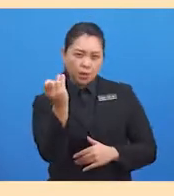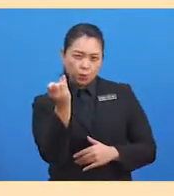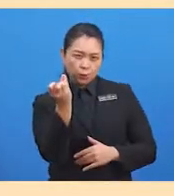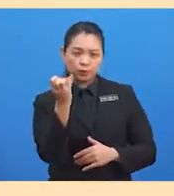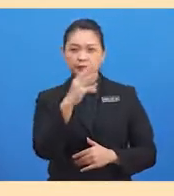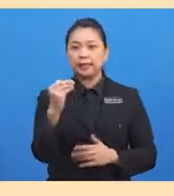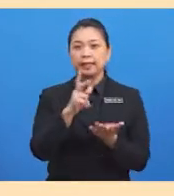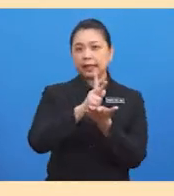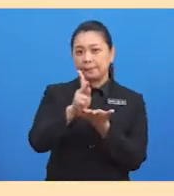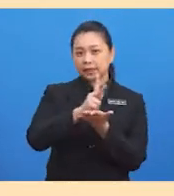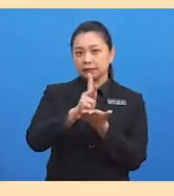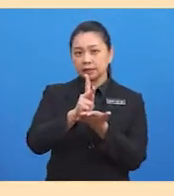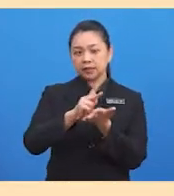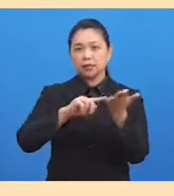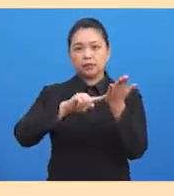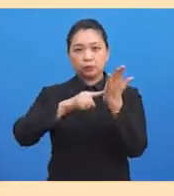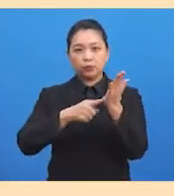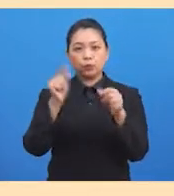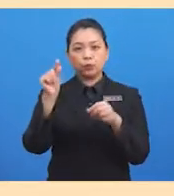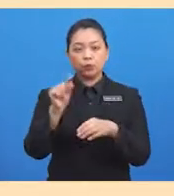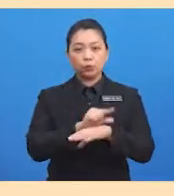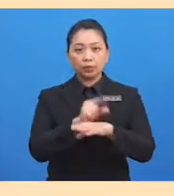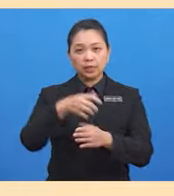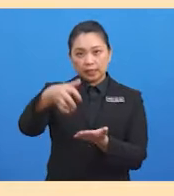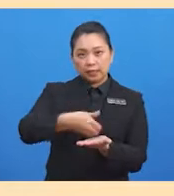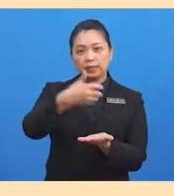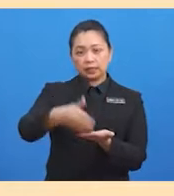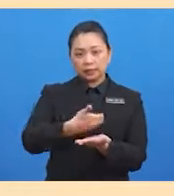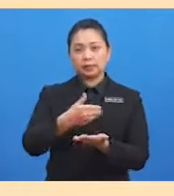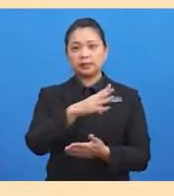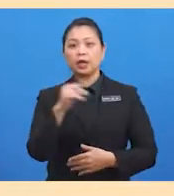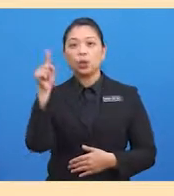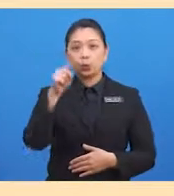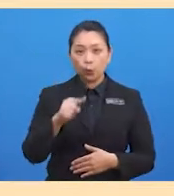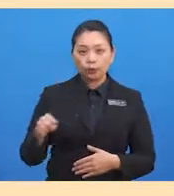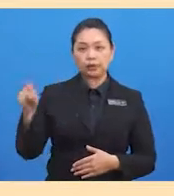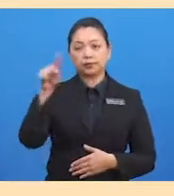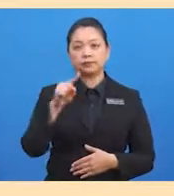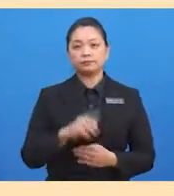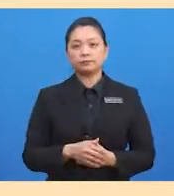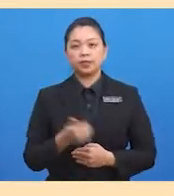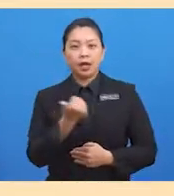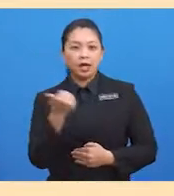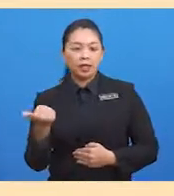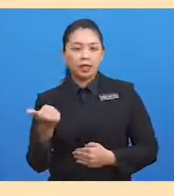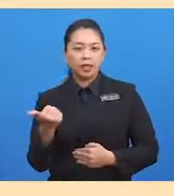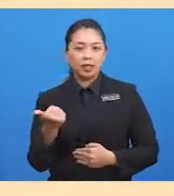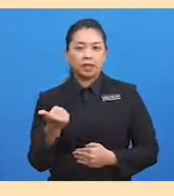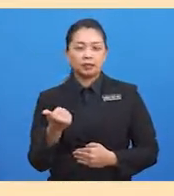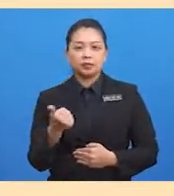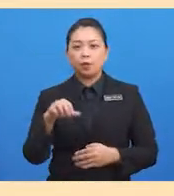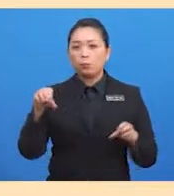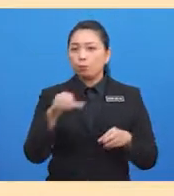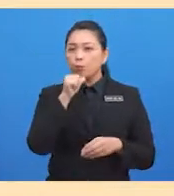roda. peralatan yang dicipta pada Zaman ini bukan sahaja mengutamakan kegunaan